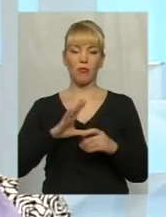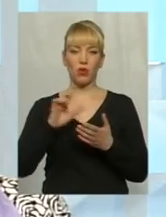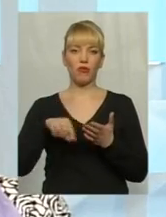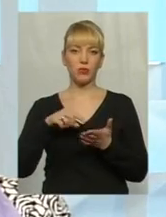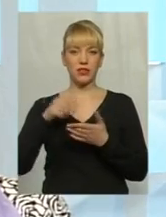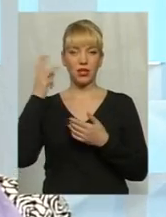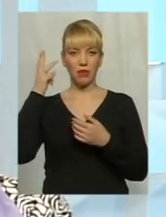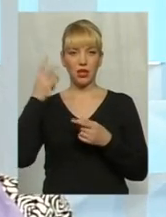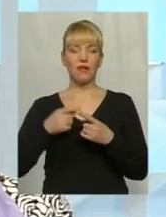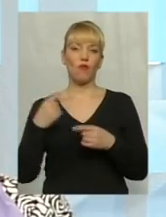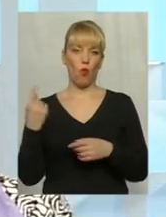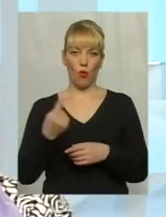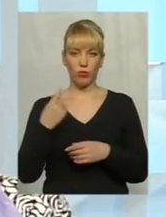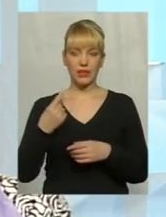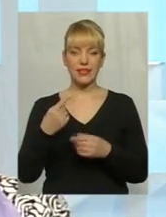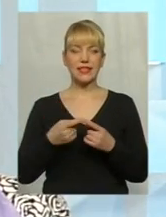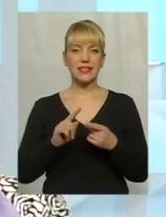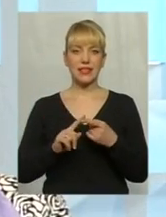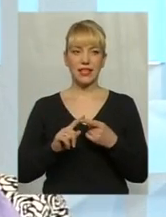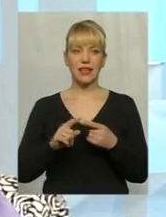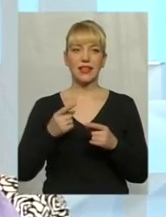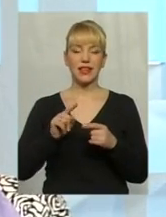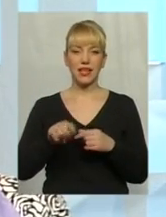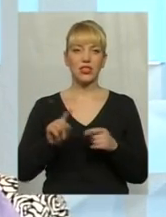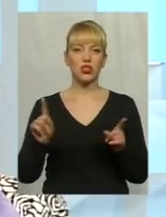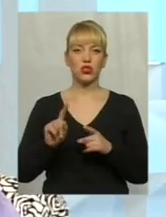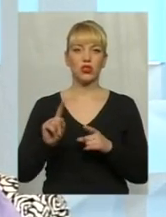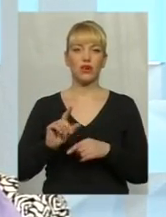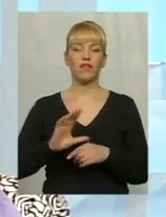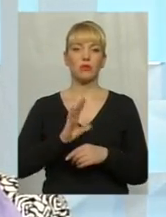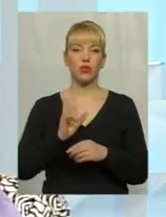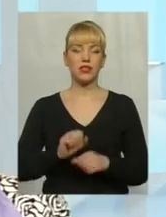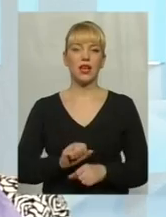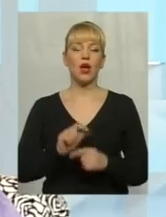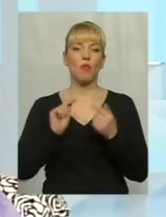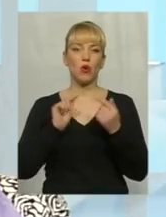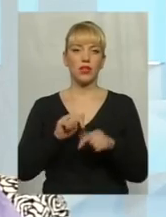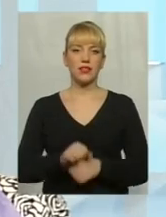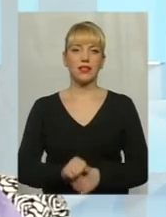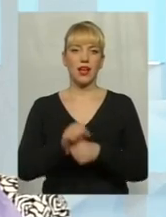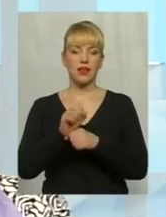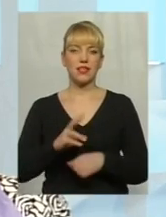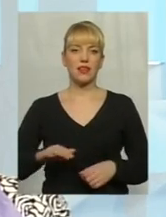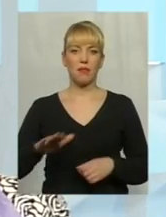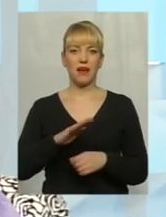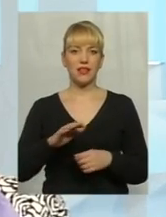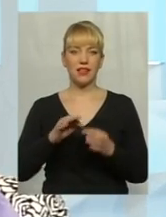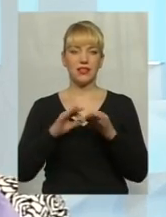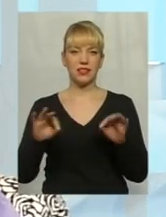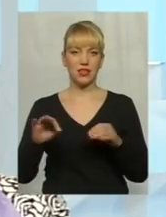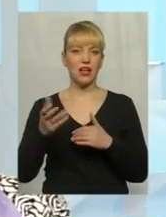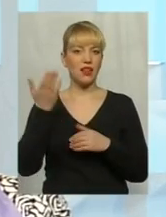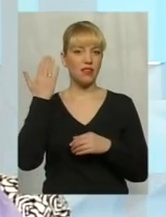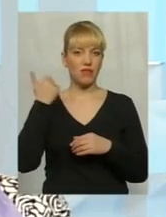Хмельницькому, і, мабуть, в області. І, зокрема, це те, що відбулась протестна акція на Майдані Залежності. Давненько в нас люди не виходили на Майдан,